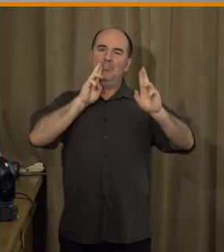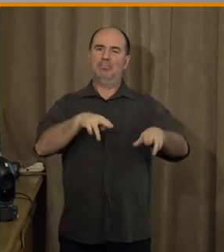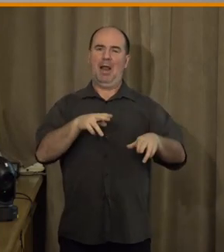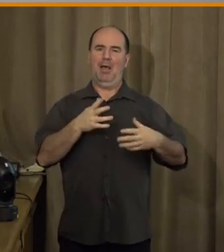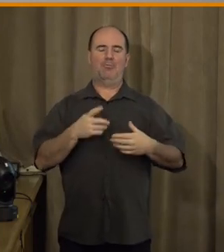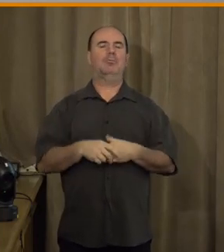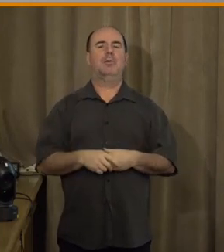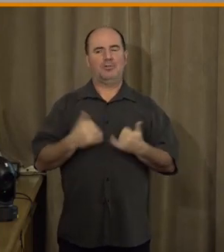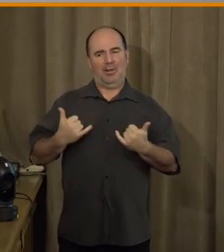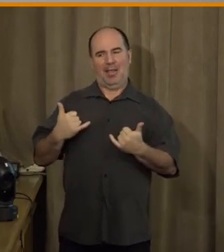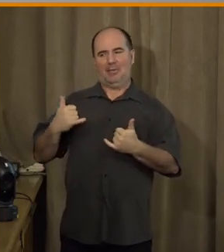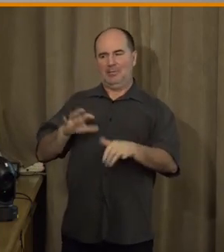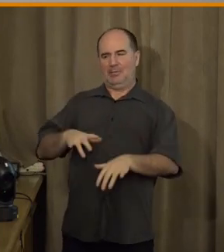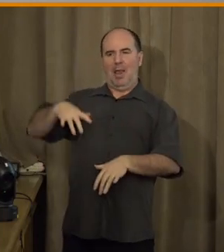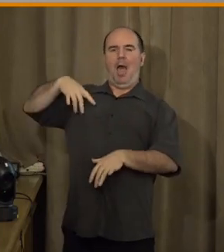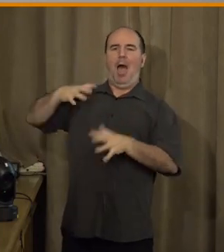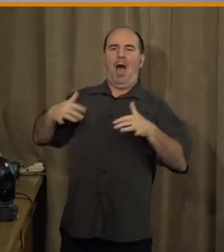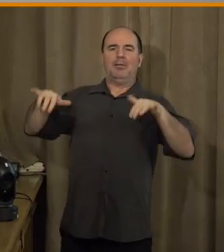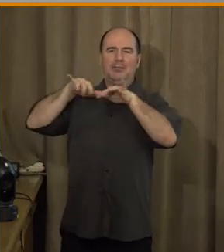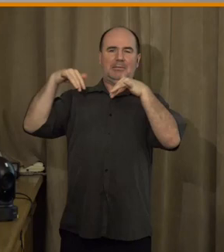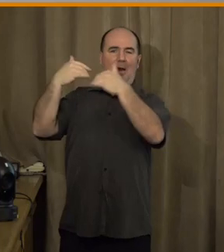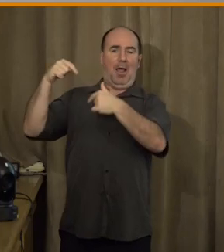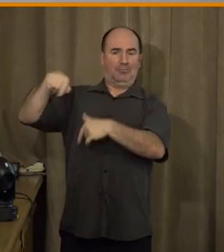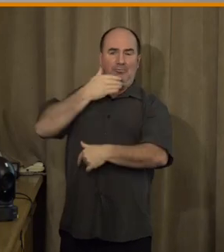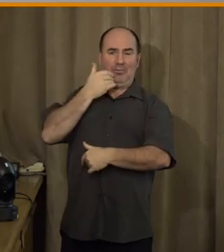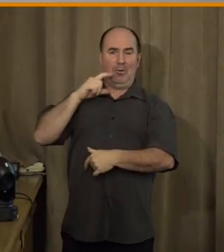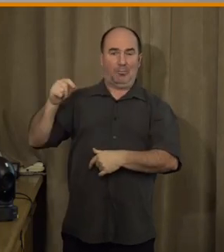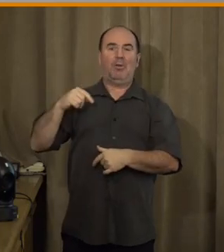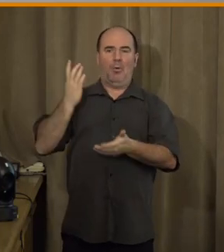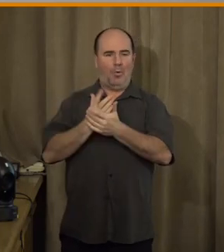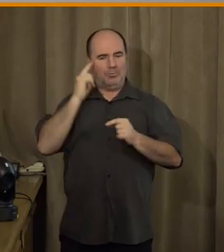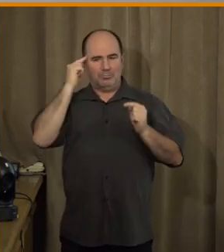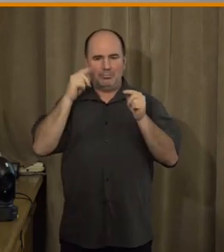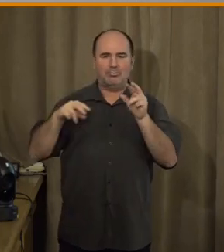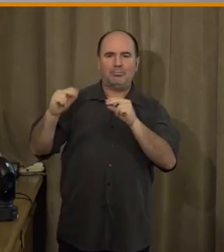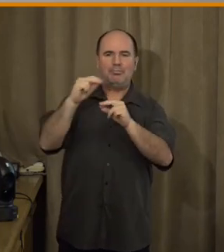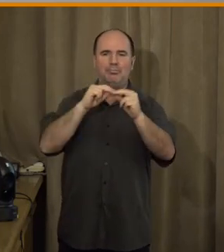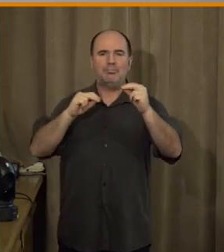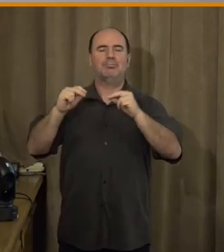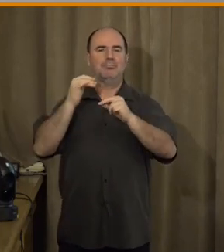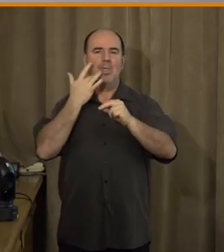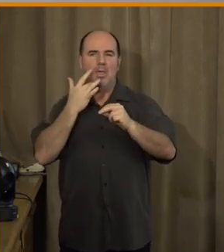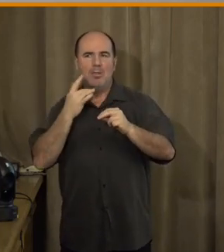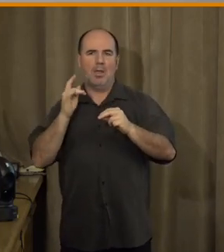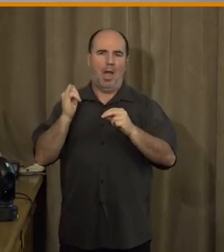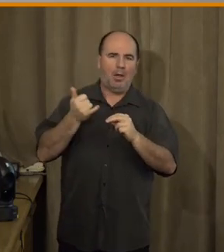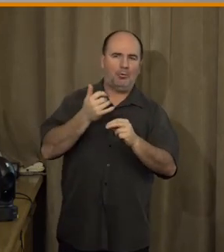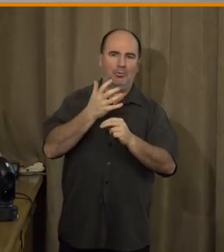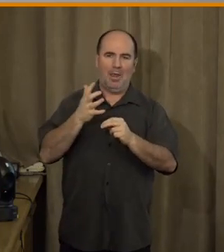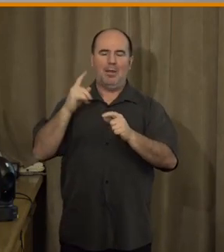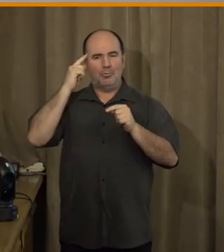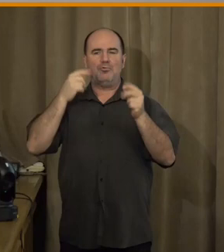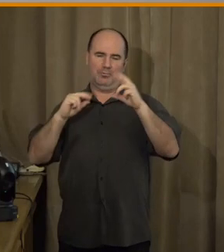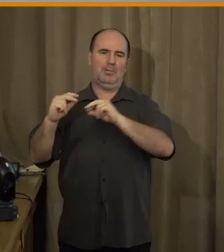který částečně právě má v sobě zakotveno i toto širší právo na analog, částečně se věnuje pak i